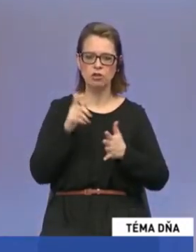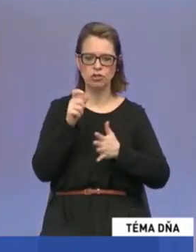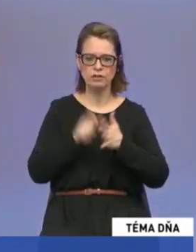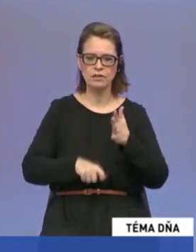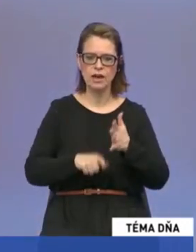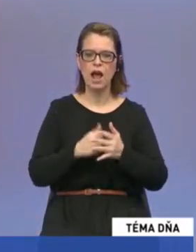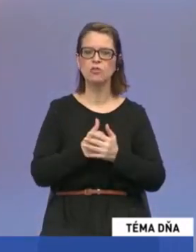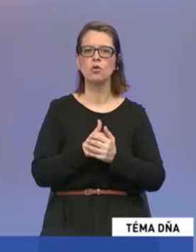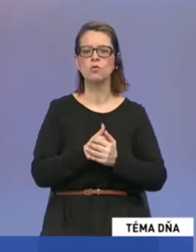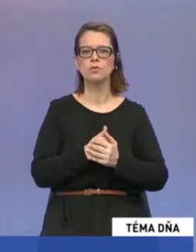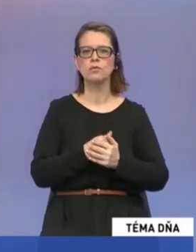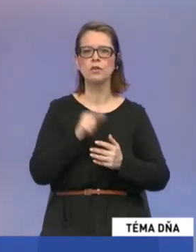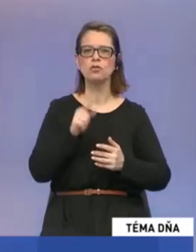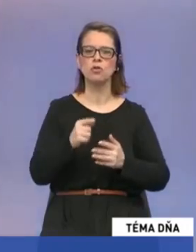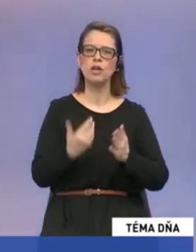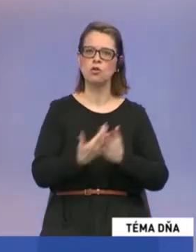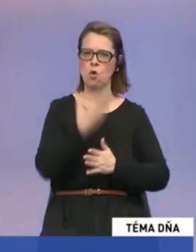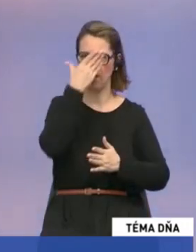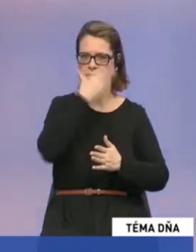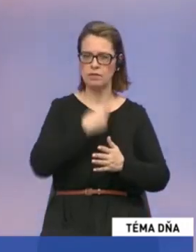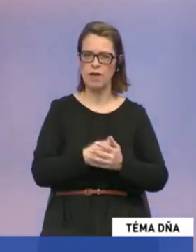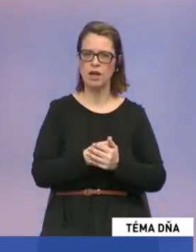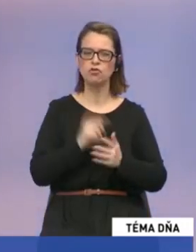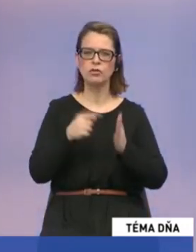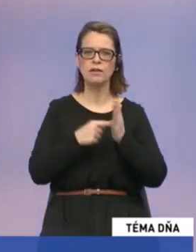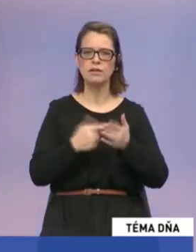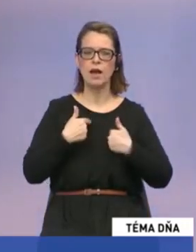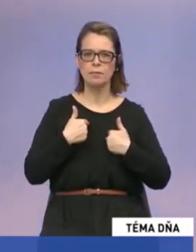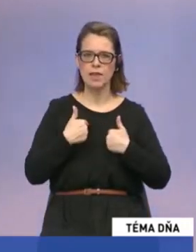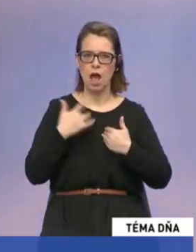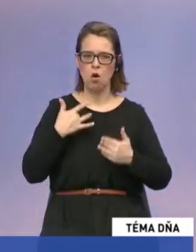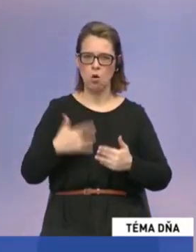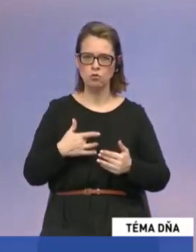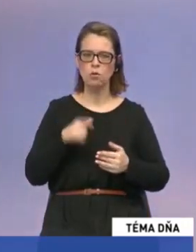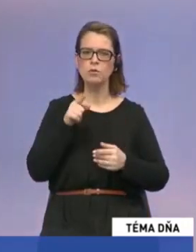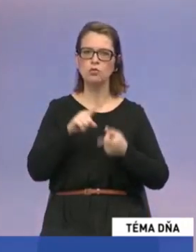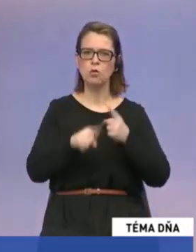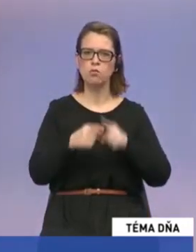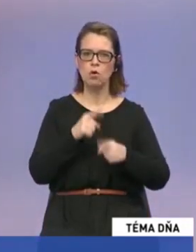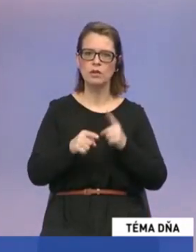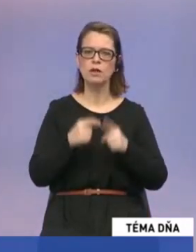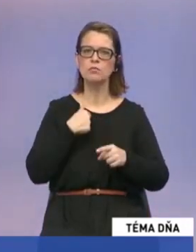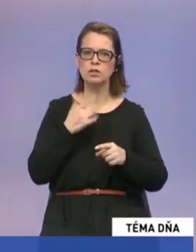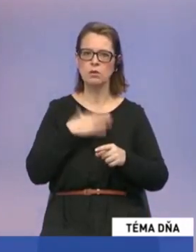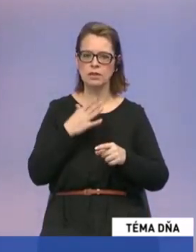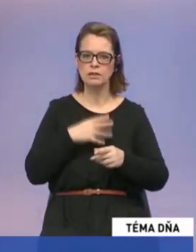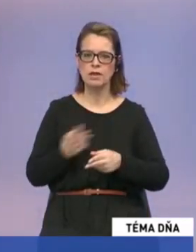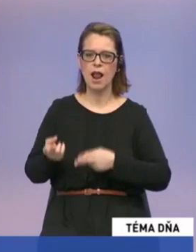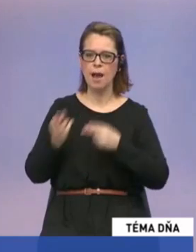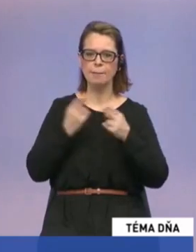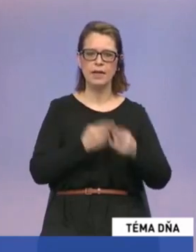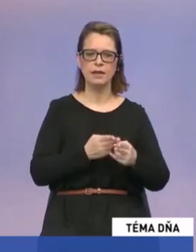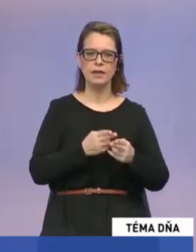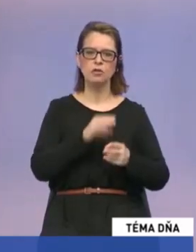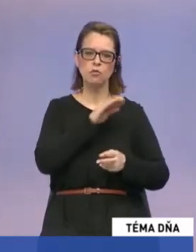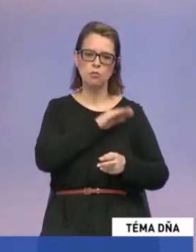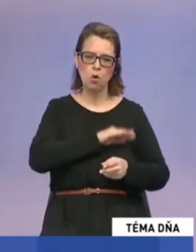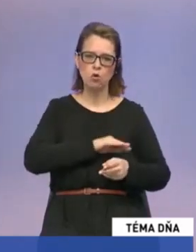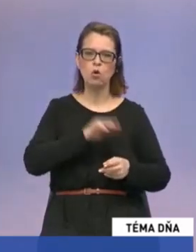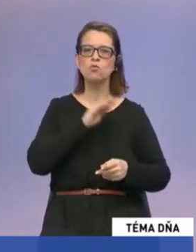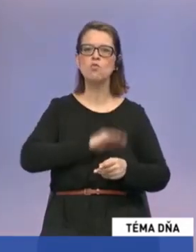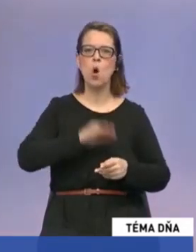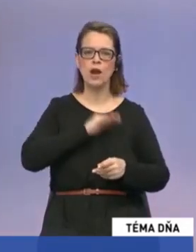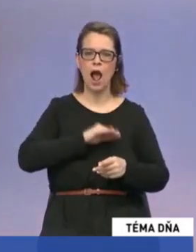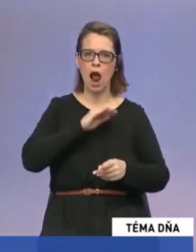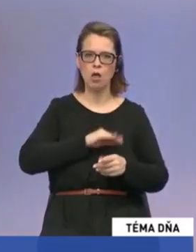ktorá je stranou nových tvári. Čo sa týka mňa osobne, tak do politiky by som chcela priniesť hlavne takú pokoru a morálku,